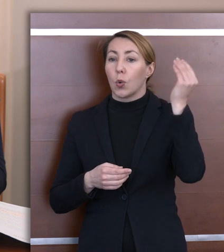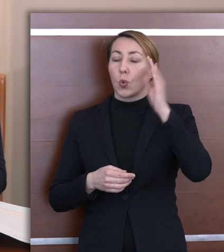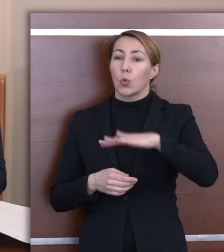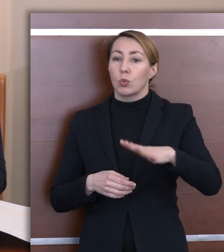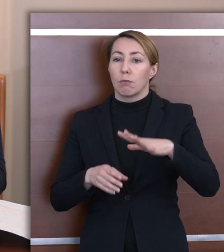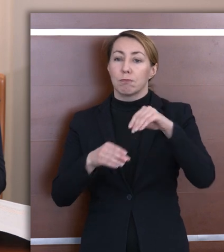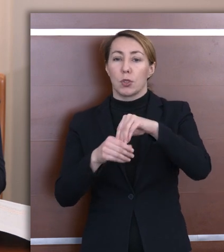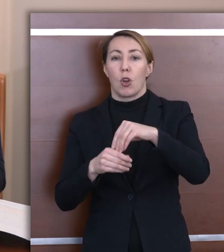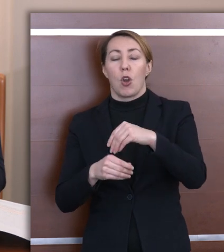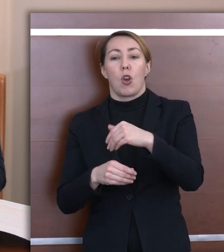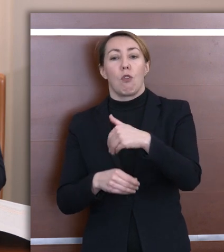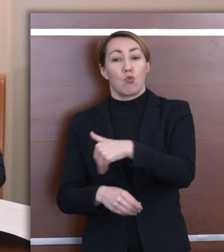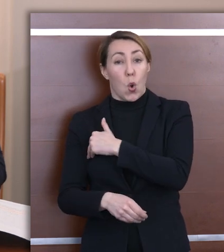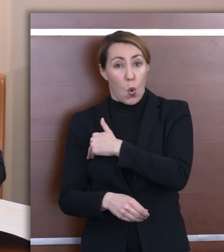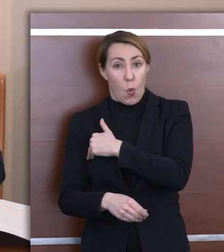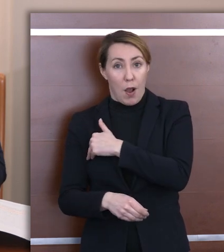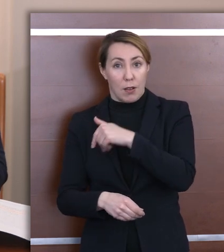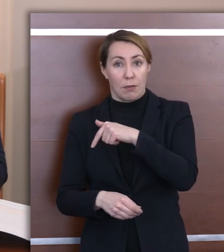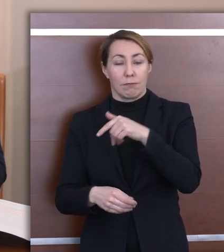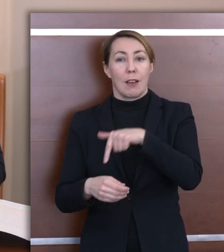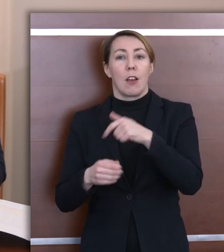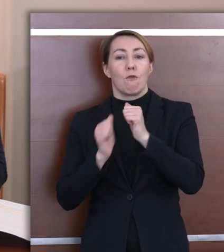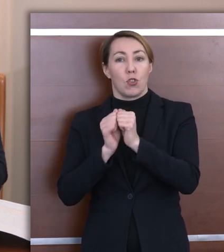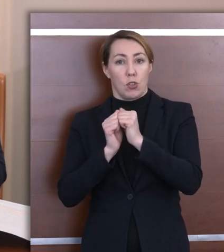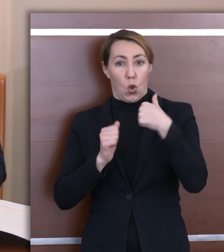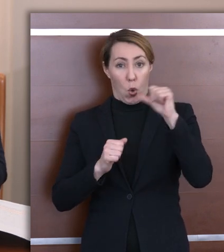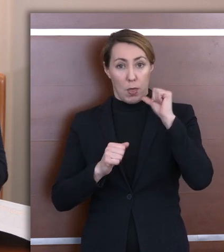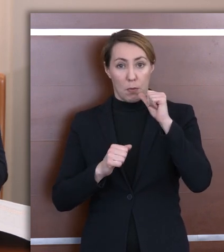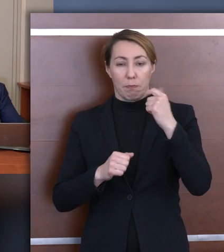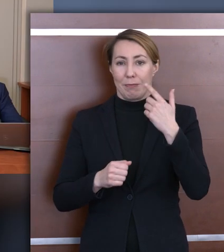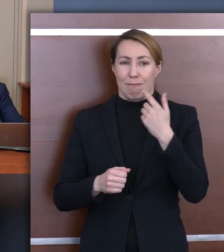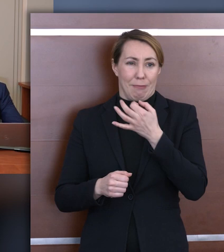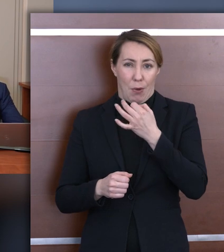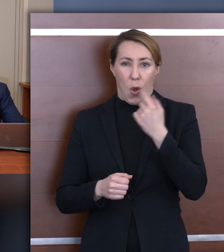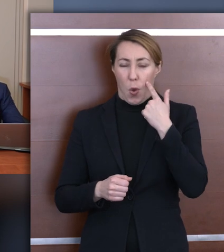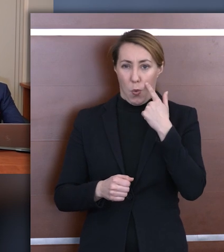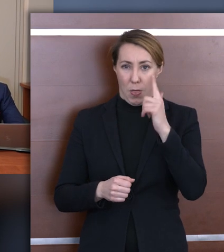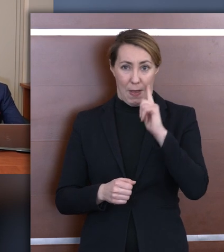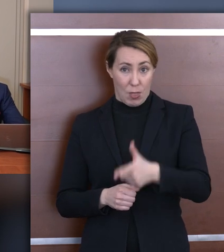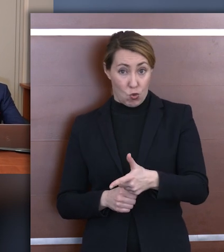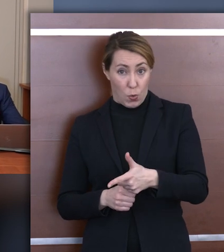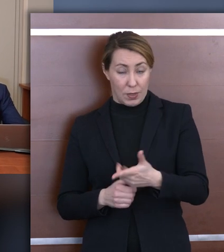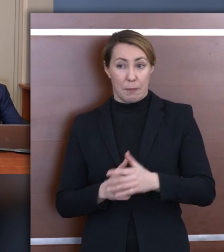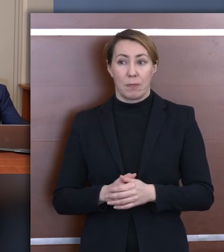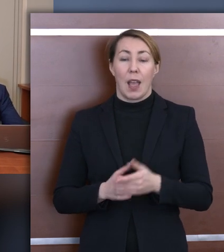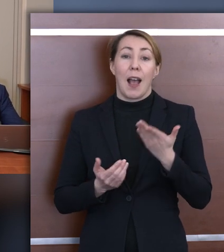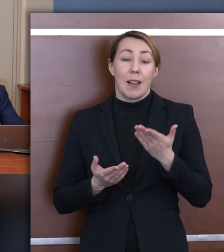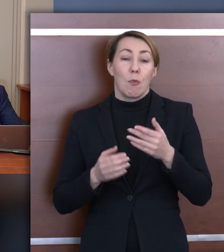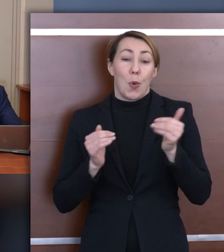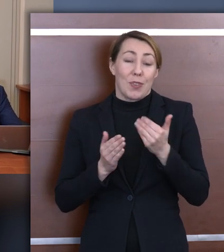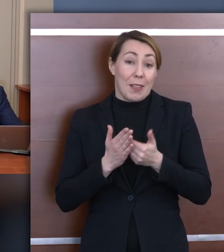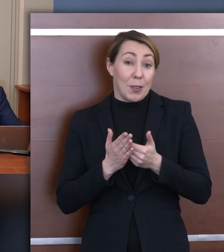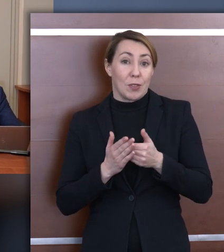września ubiegłego roku było niewiele ponad 2 tysiące. Ale pewnie dlatego, że jest to tak